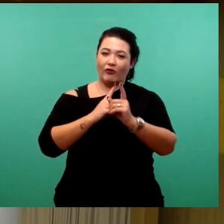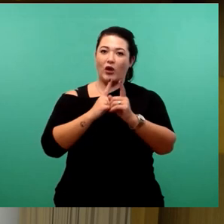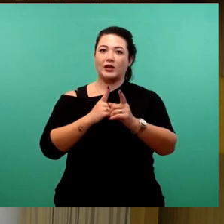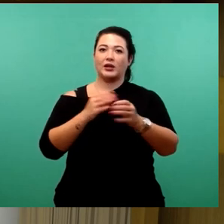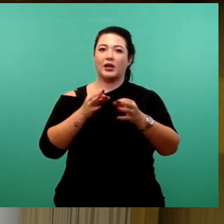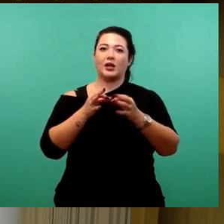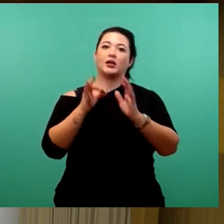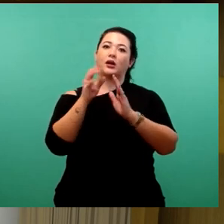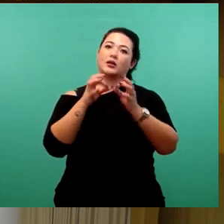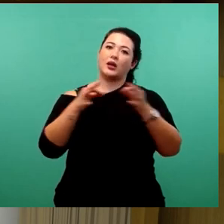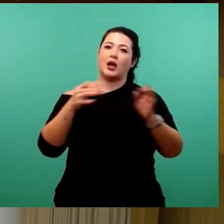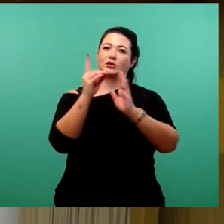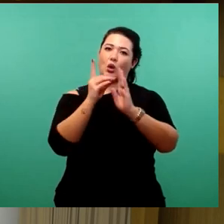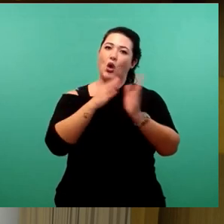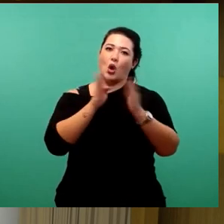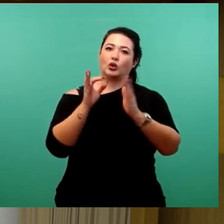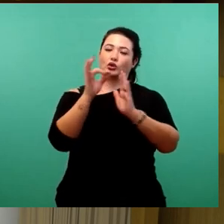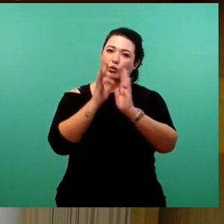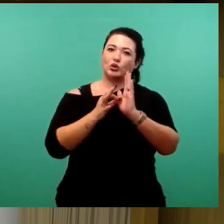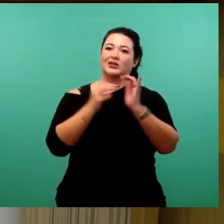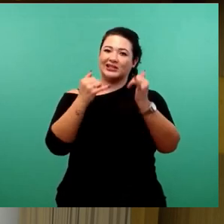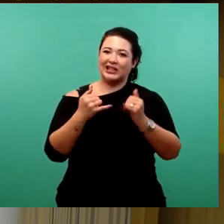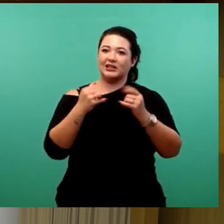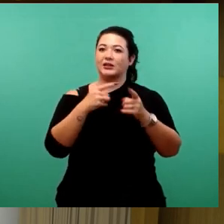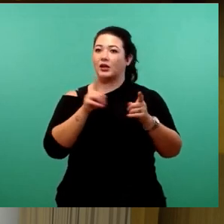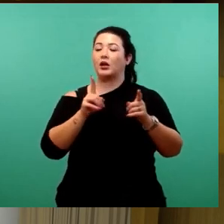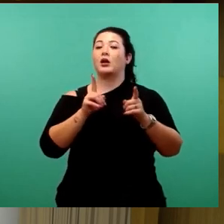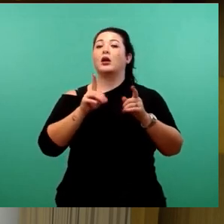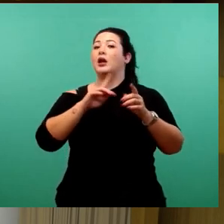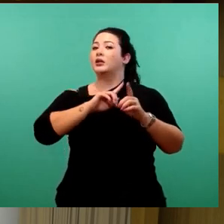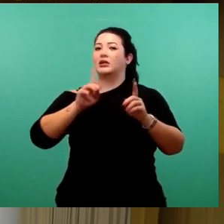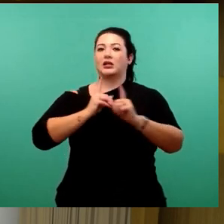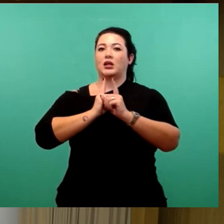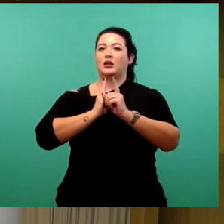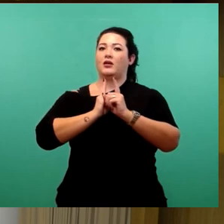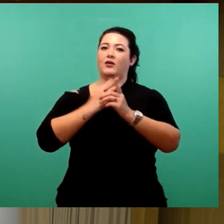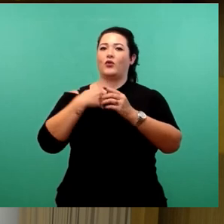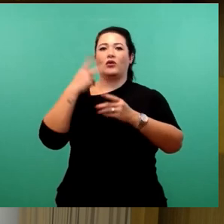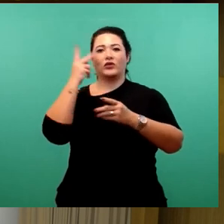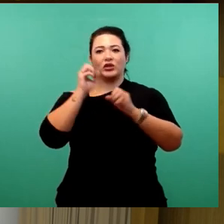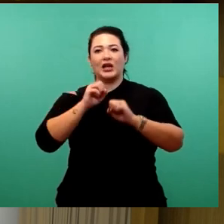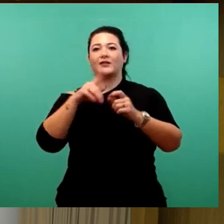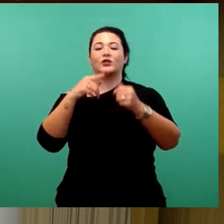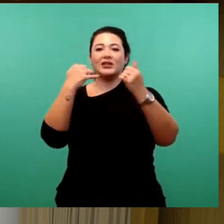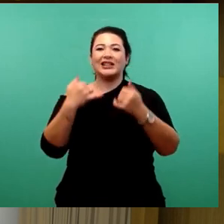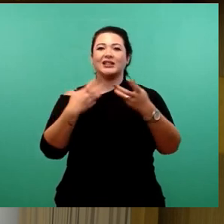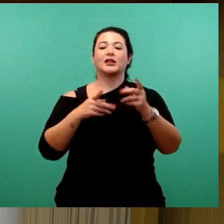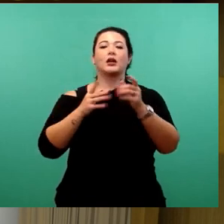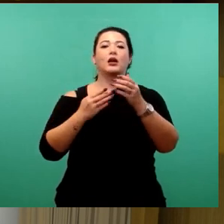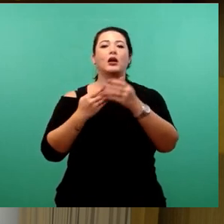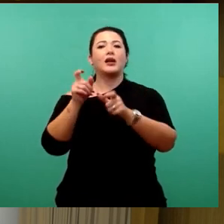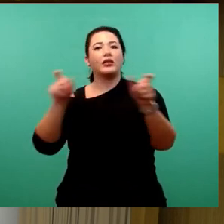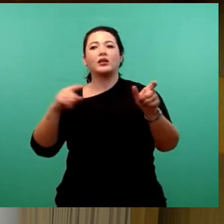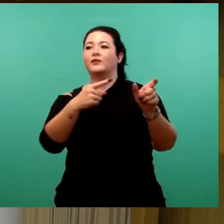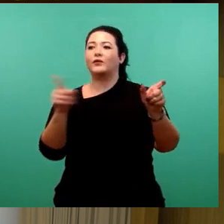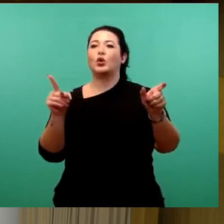auf Grundlage der jetzt beschlossenen Geschäftskreise nicht nachvollziehbar ist, welche der zu wehenden Kandidaten nach den alten Ausschreibungen zu welchem